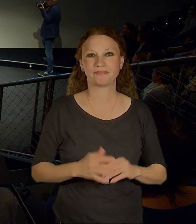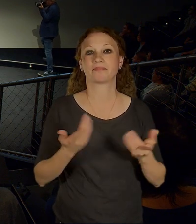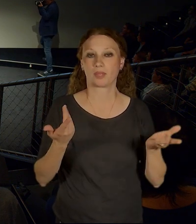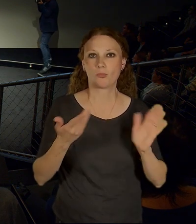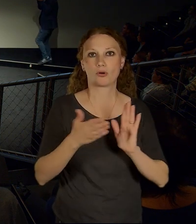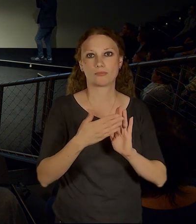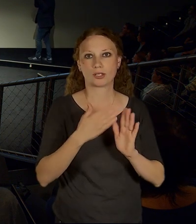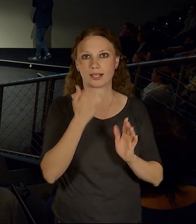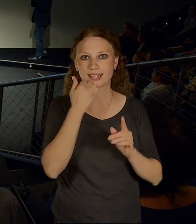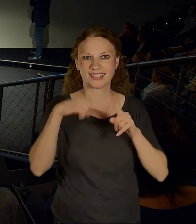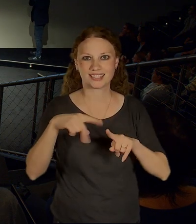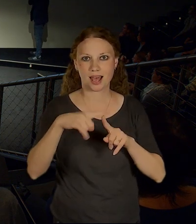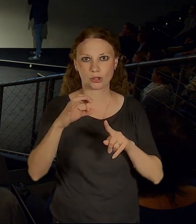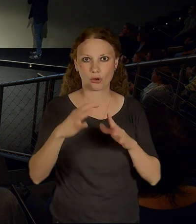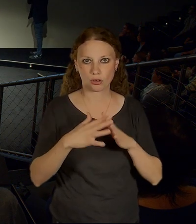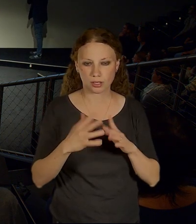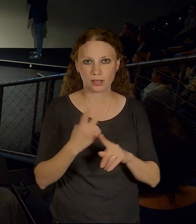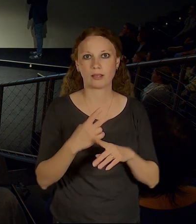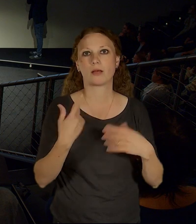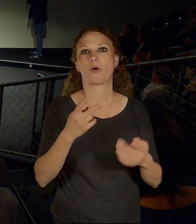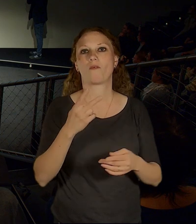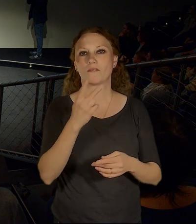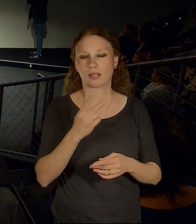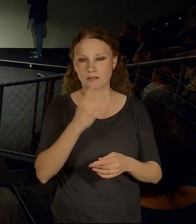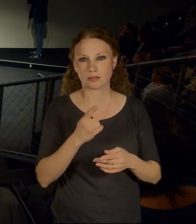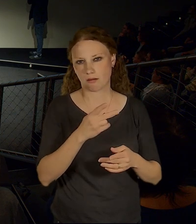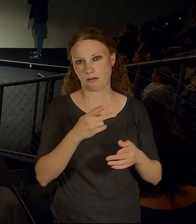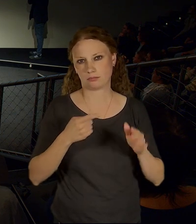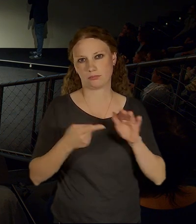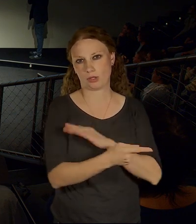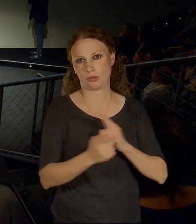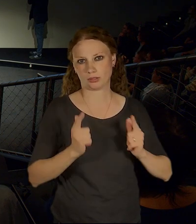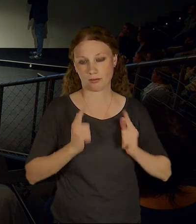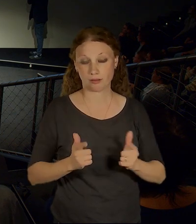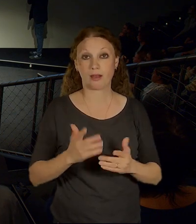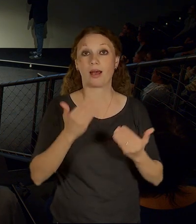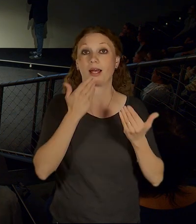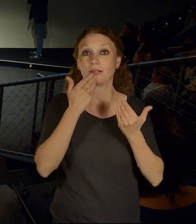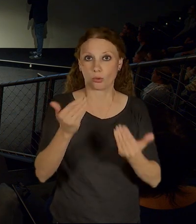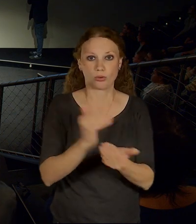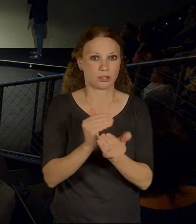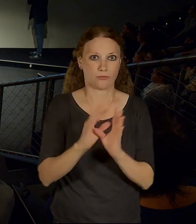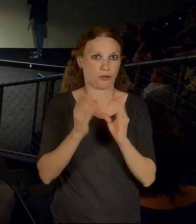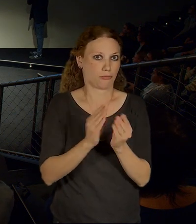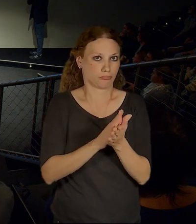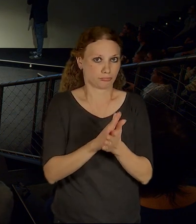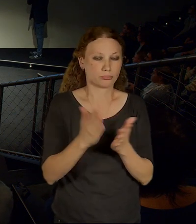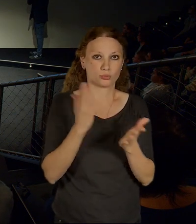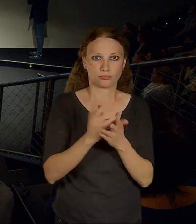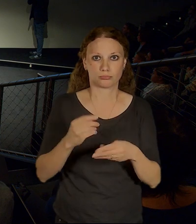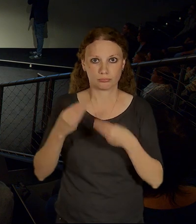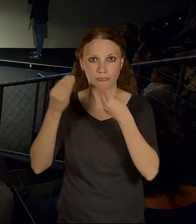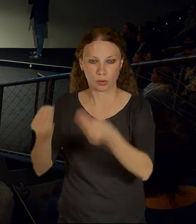a ta zmíněná stanice Vltavská. Já vám děkuji, budu k dispozici a předávám slovo panu